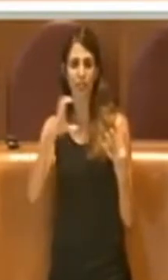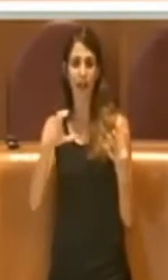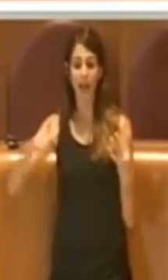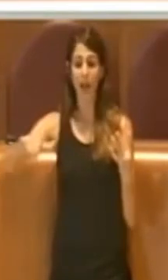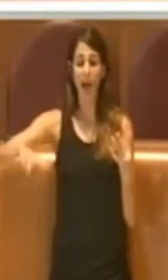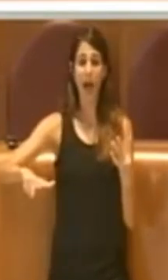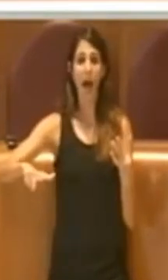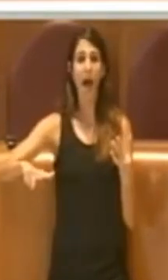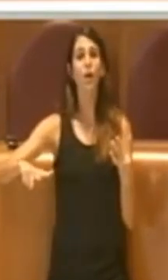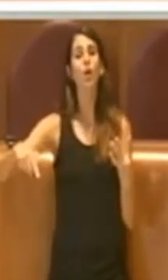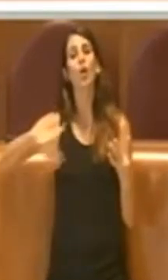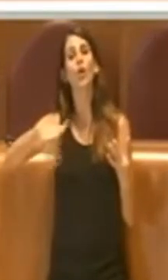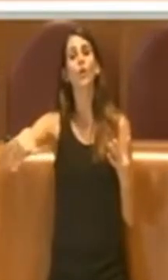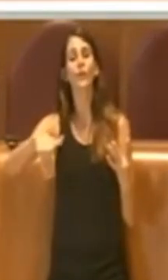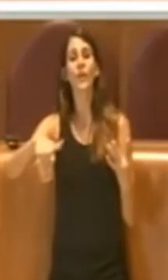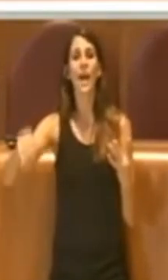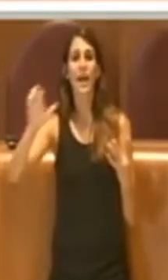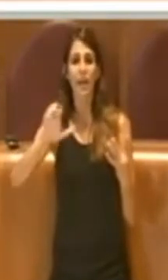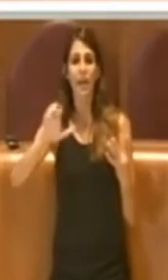Chiesa, nel terzo municipio,